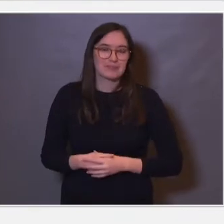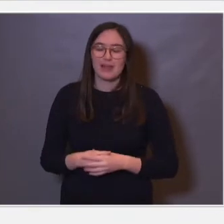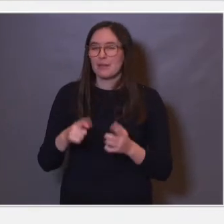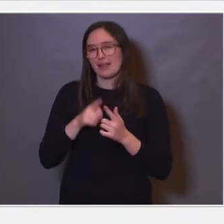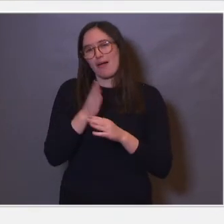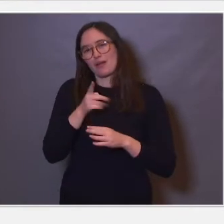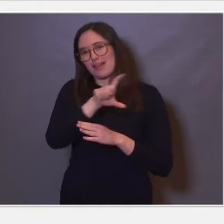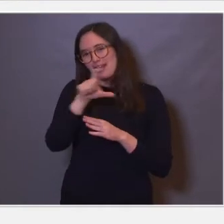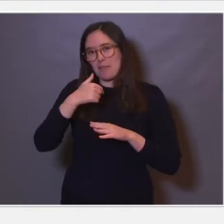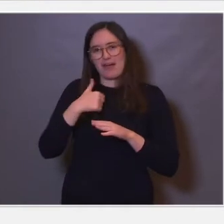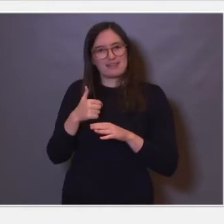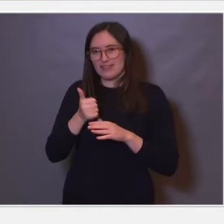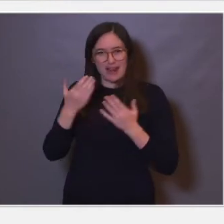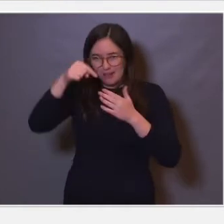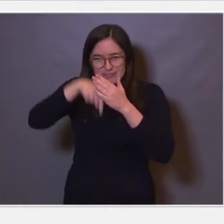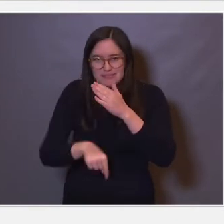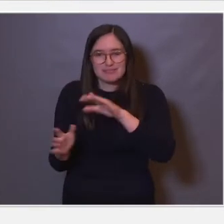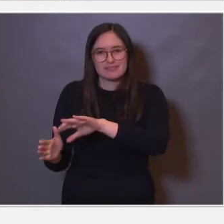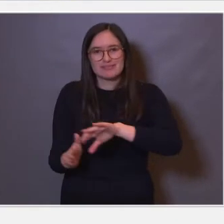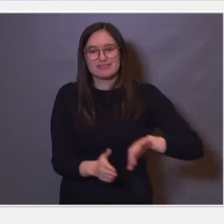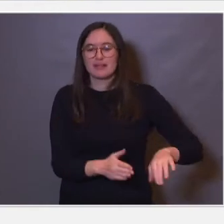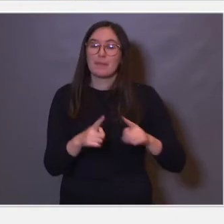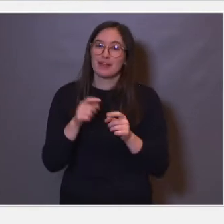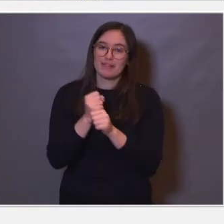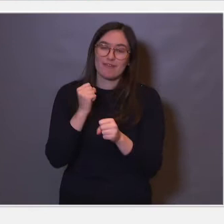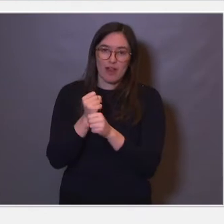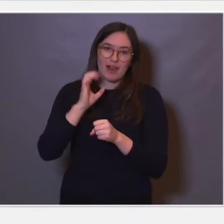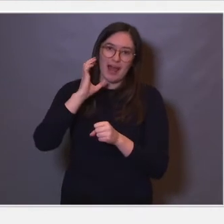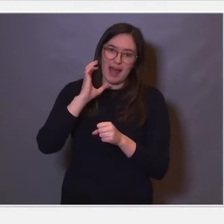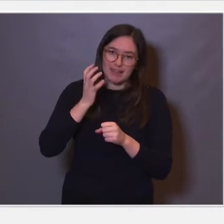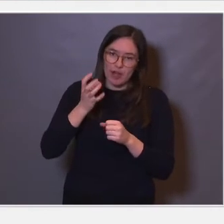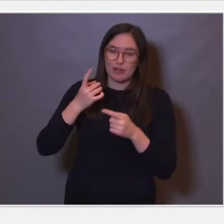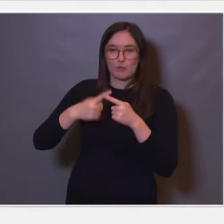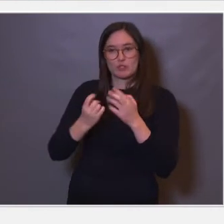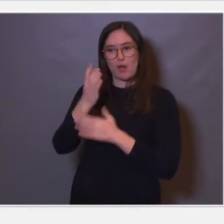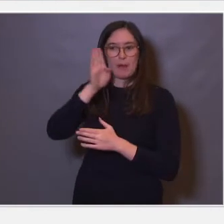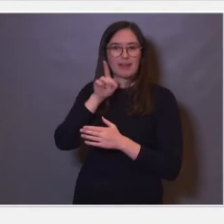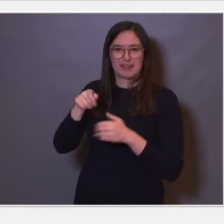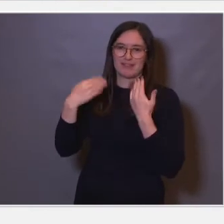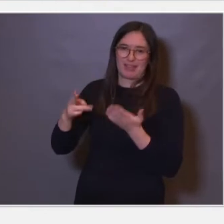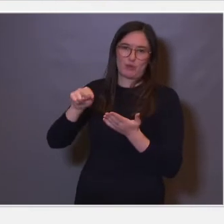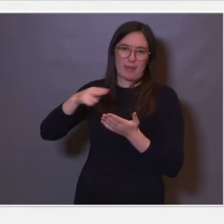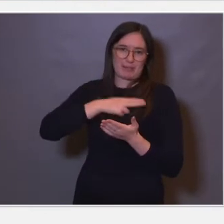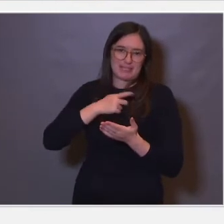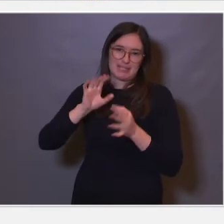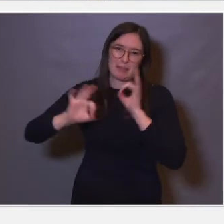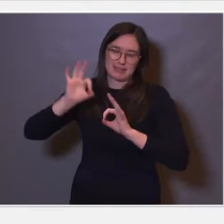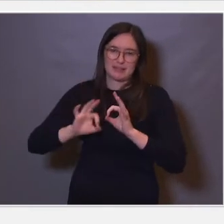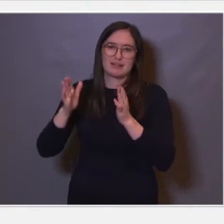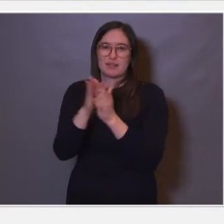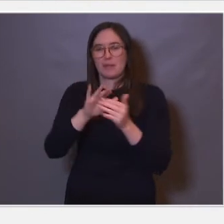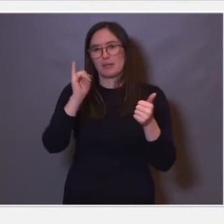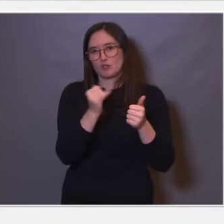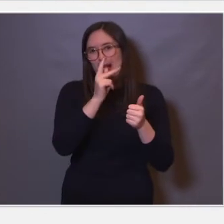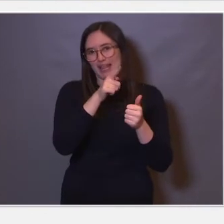dette her, bare at dette var det som da Marbeth og Edvard fikk Nobelprisen for i medisin, sammen med John O'Keefe i England.